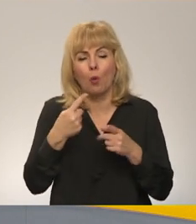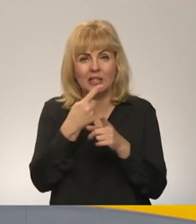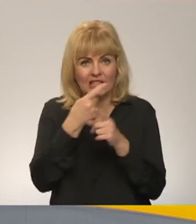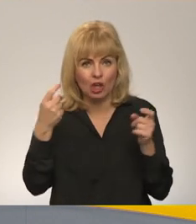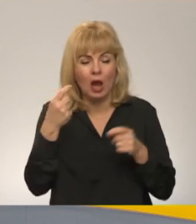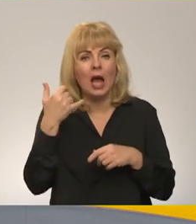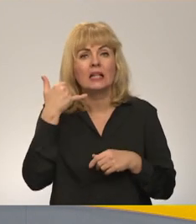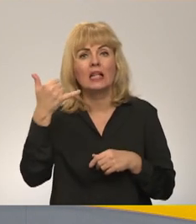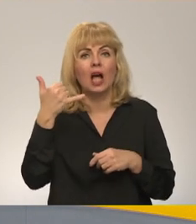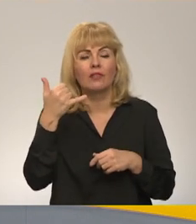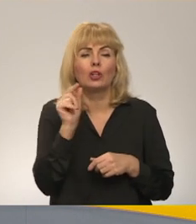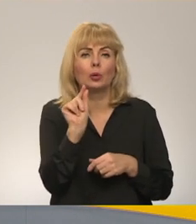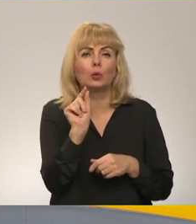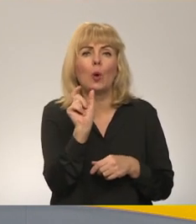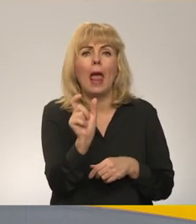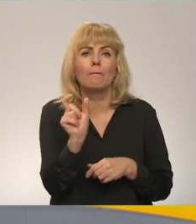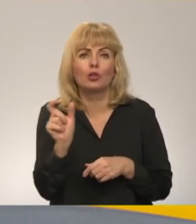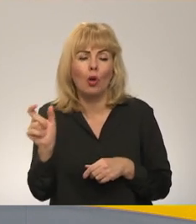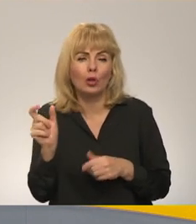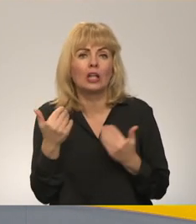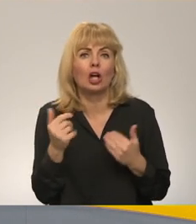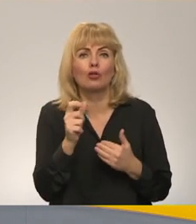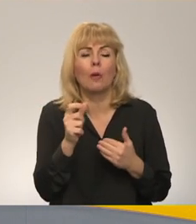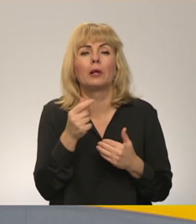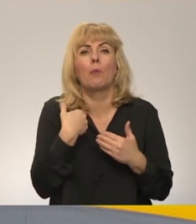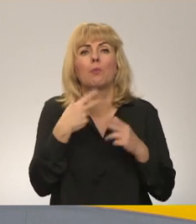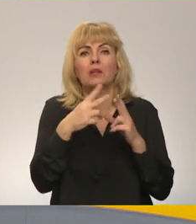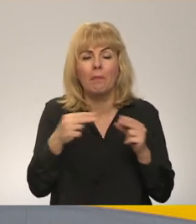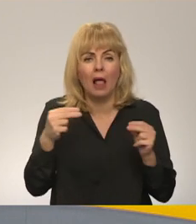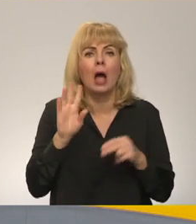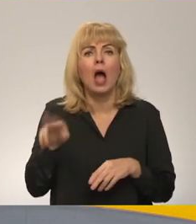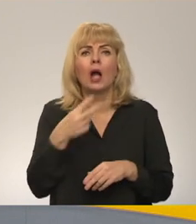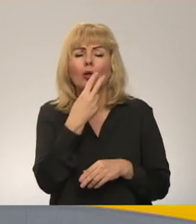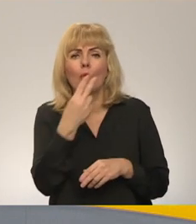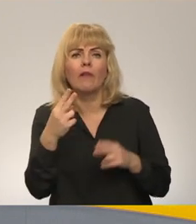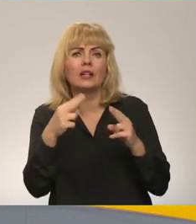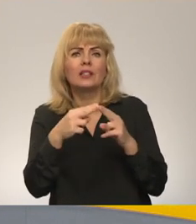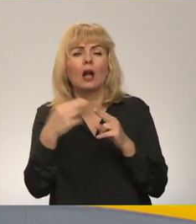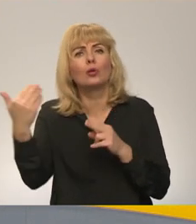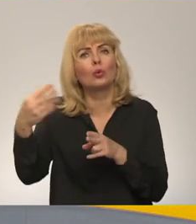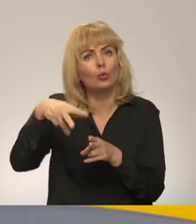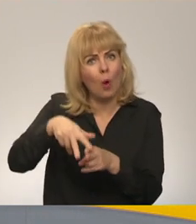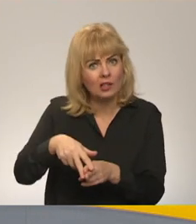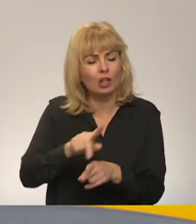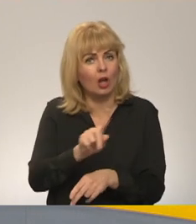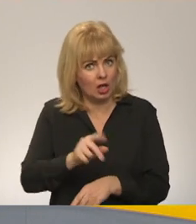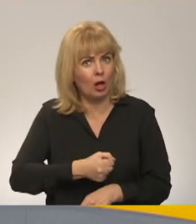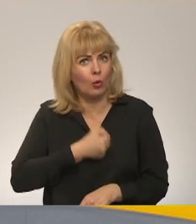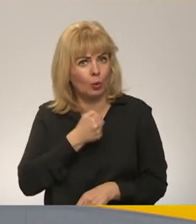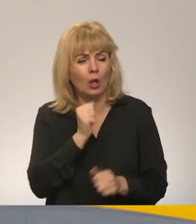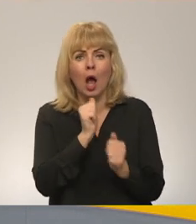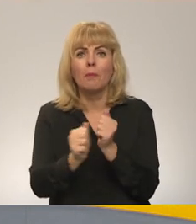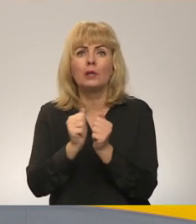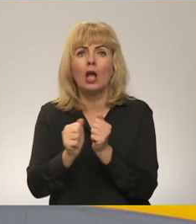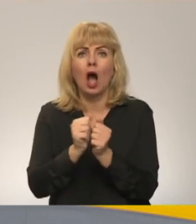ļoti fragmentāra un epizodiska. Šobrīd mums ir veicies, bet kā tu novēro sakaru noslodzi, vai tiešām ir grūti bieži vien iziet uz